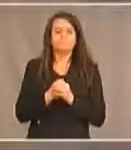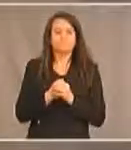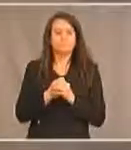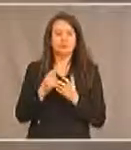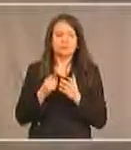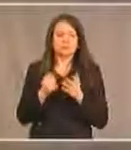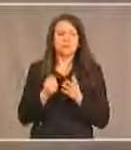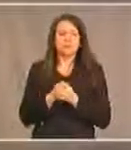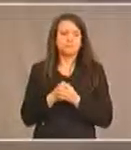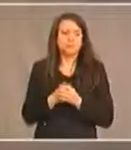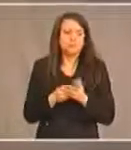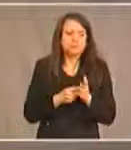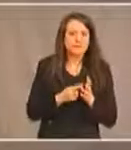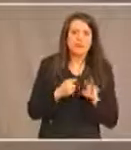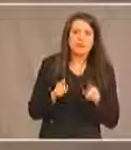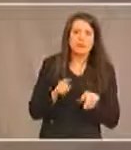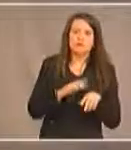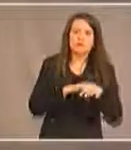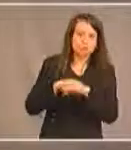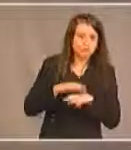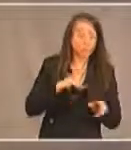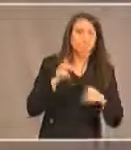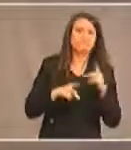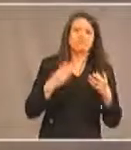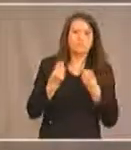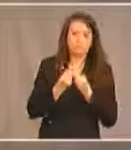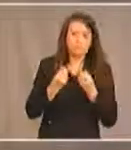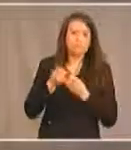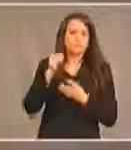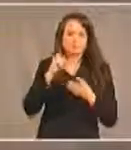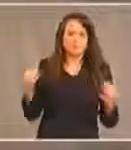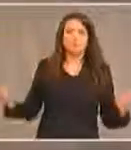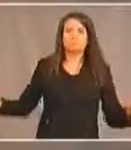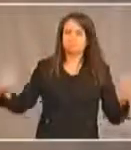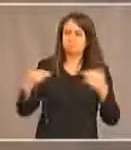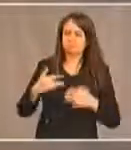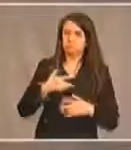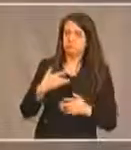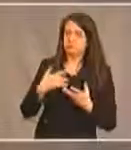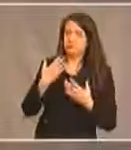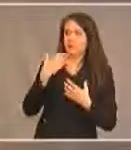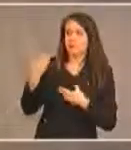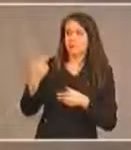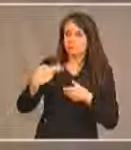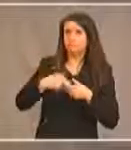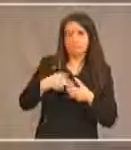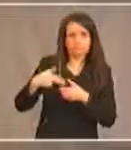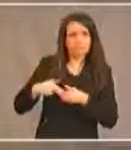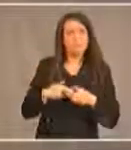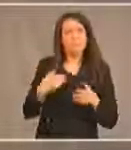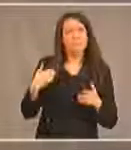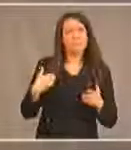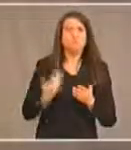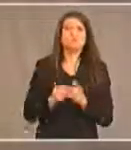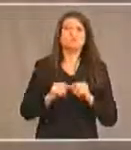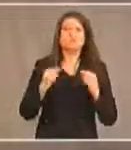sessions certaines rencontres et je pense qu'il y a eu un très bon engagement puisque ce